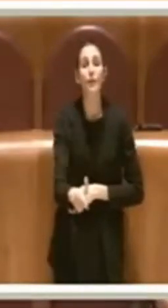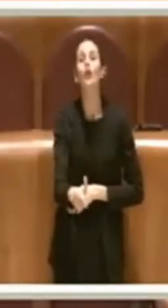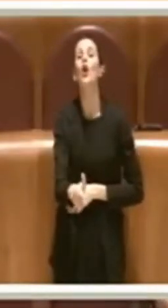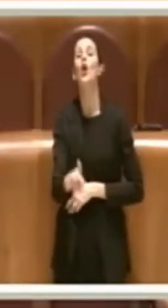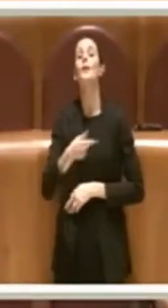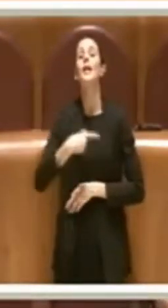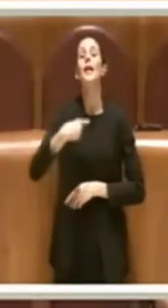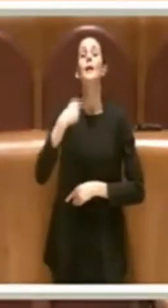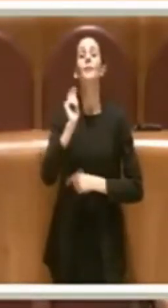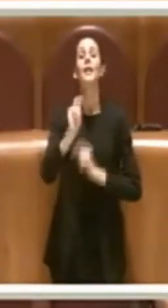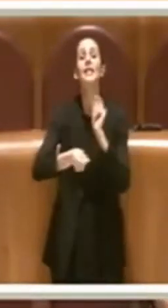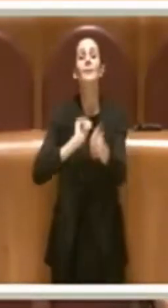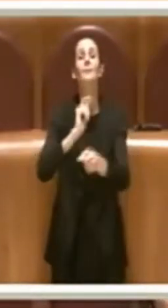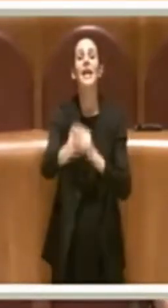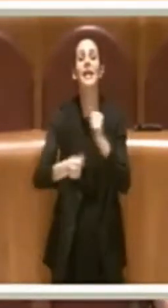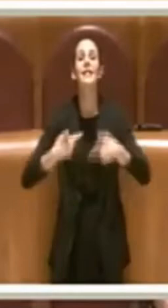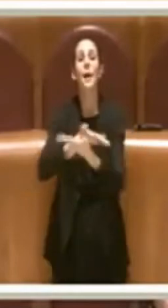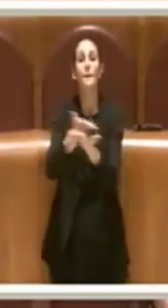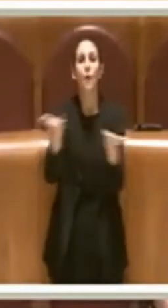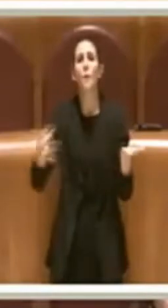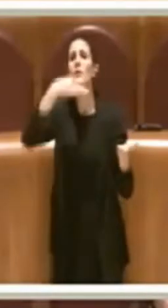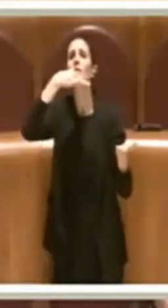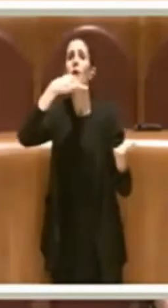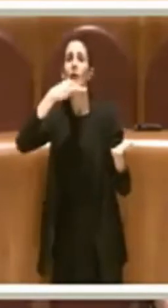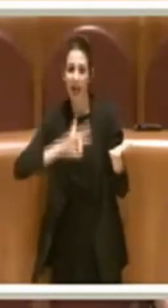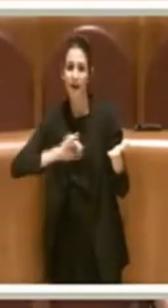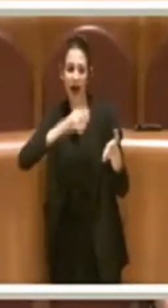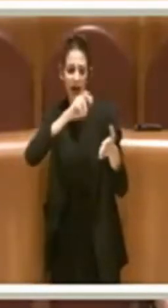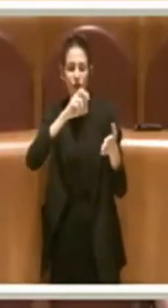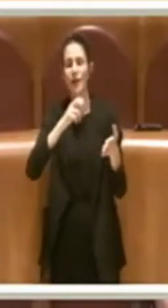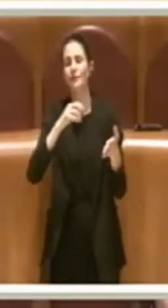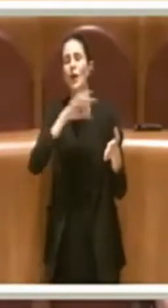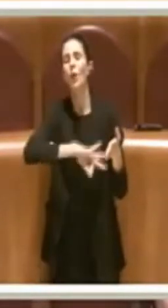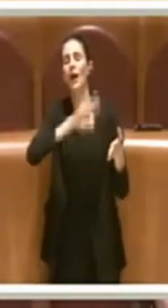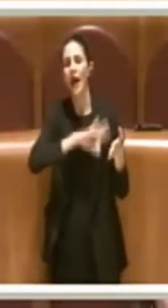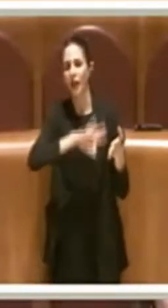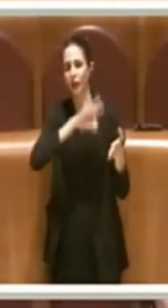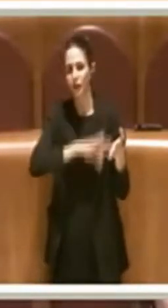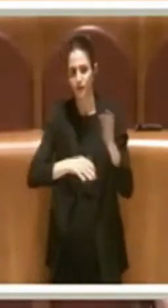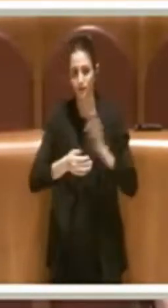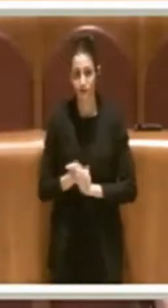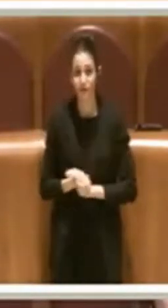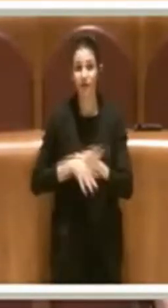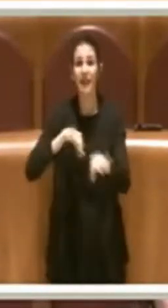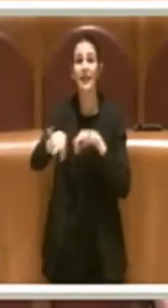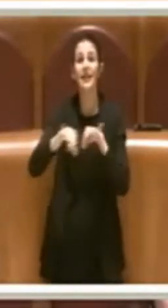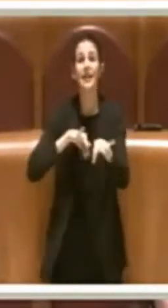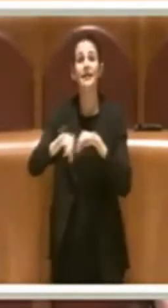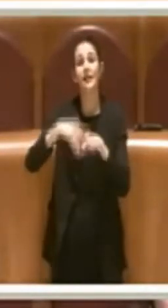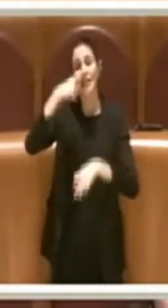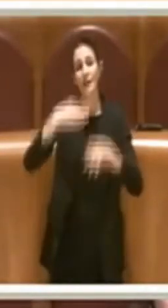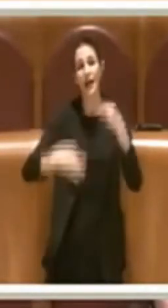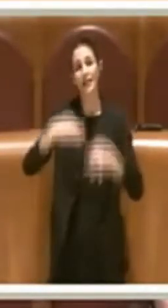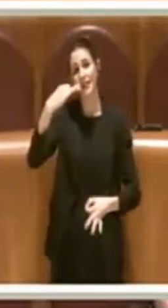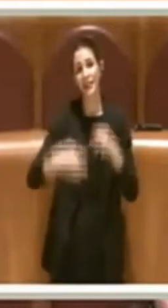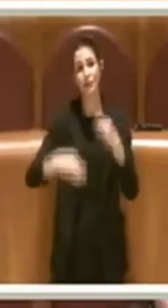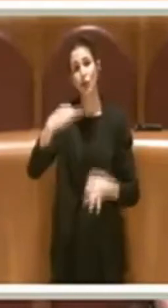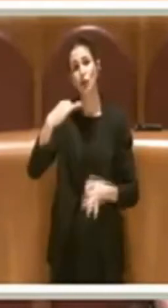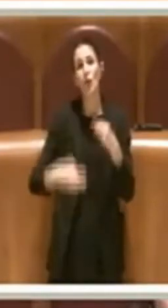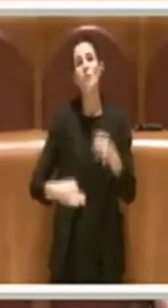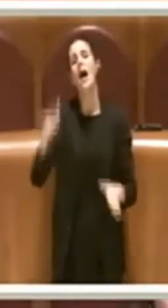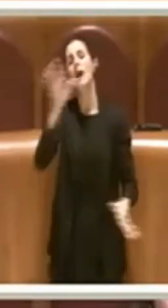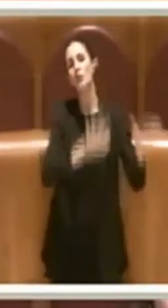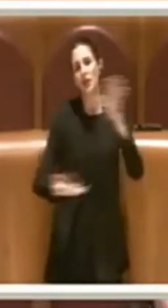pubbliche in ragione della propria capacità contributiva, e questo vale anche per i concessionari, e il sistema tributario è informato ai criteri di progressività.